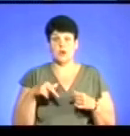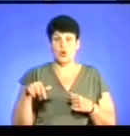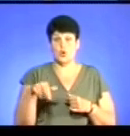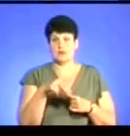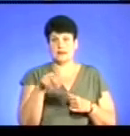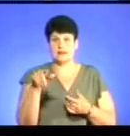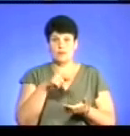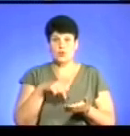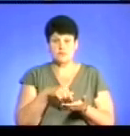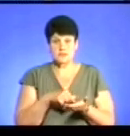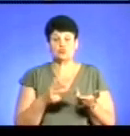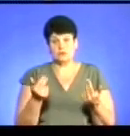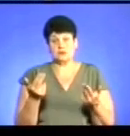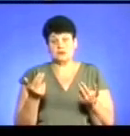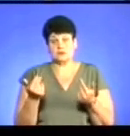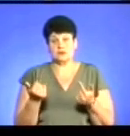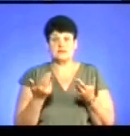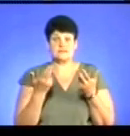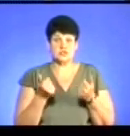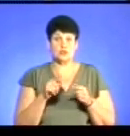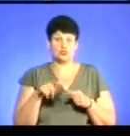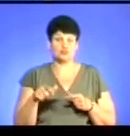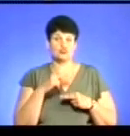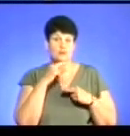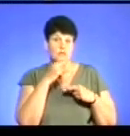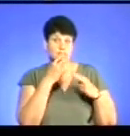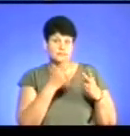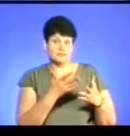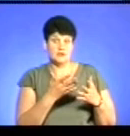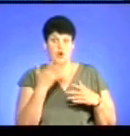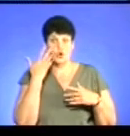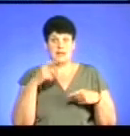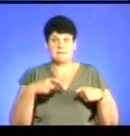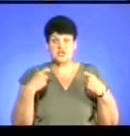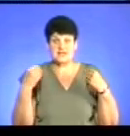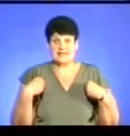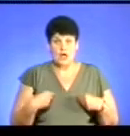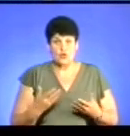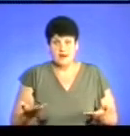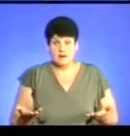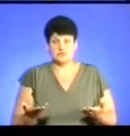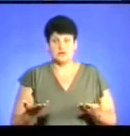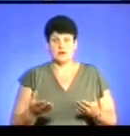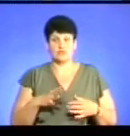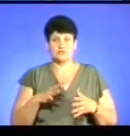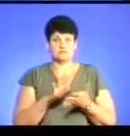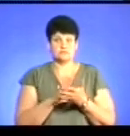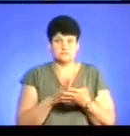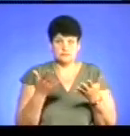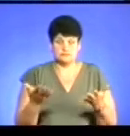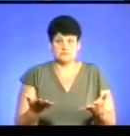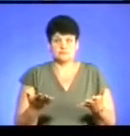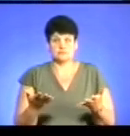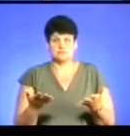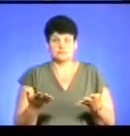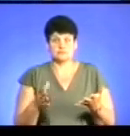місту, так, звичайно, люди десь звертають увагу, коли там біжать діти, не одягнуті, так, може, недоглянуті, десь